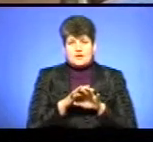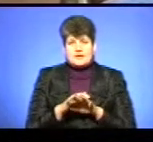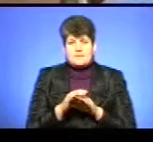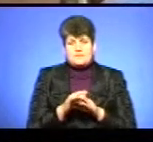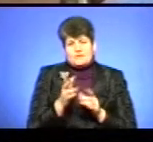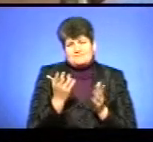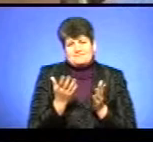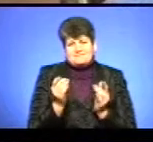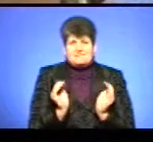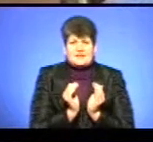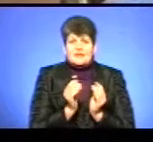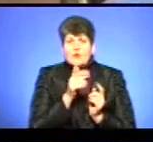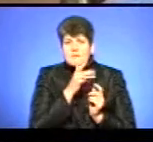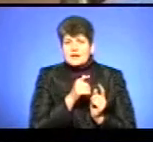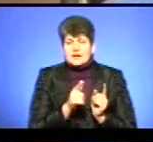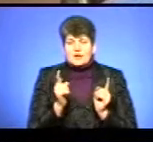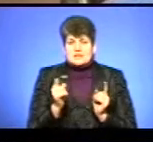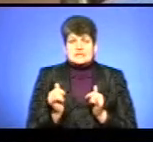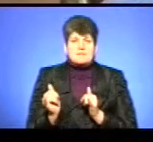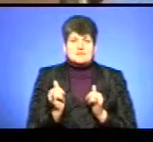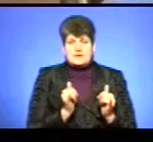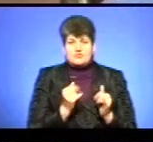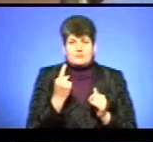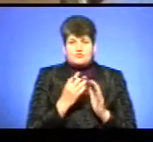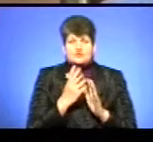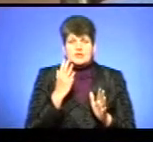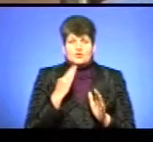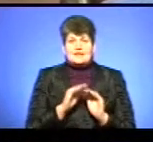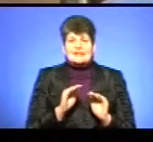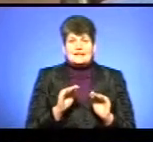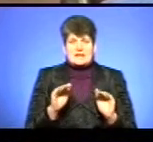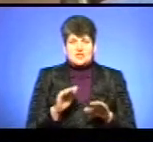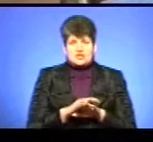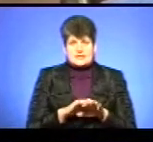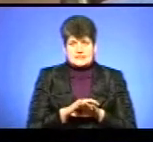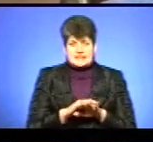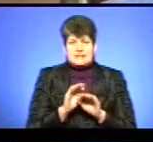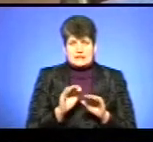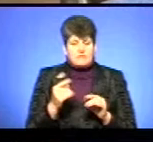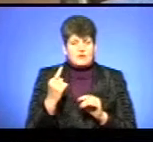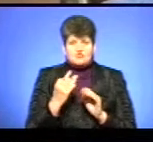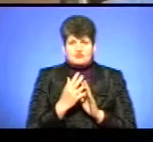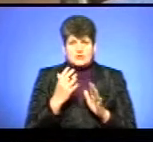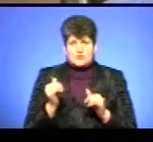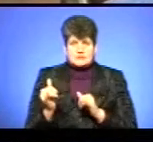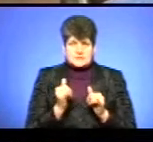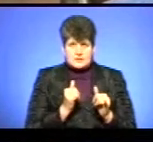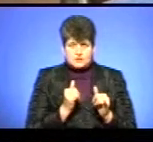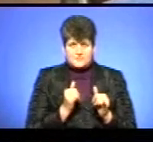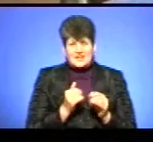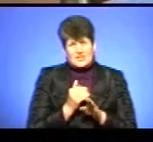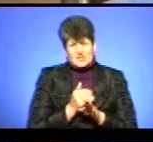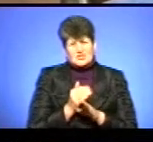періоду і забезпечити в першу чергу дитяче населення, дітей ми в першу чергу забезпечили і